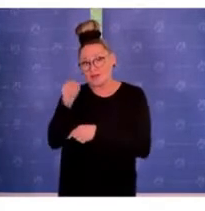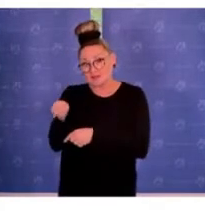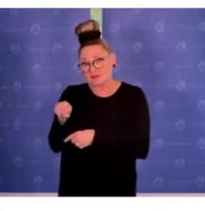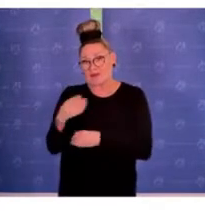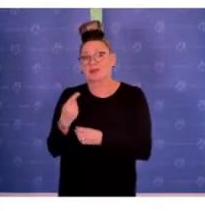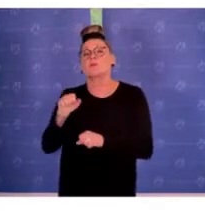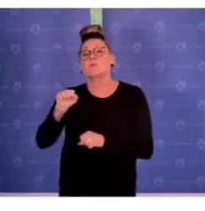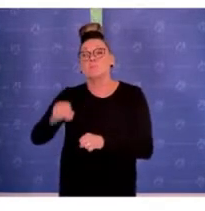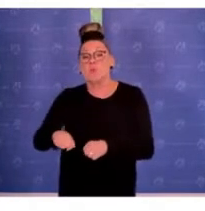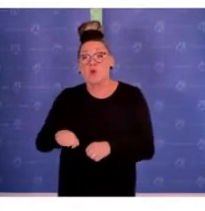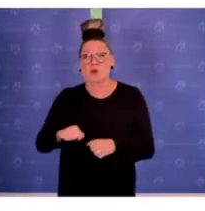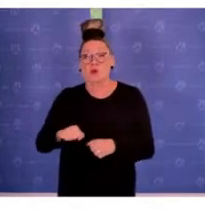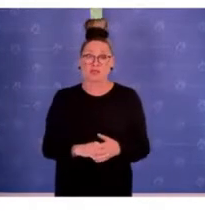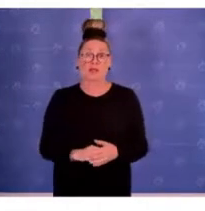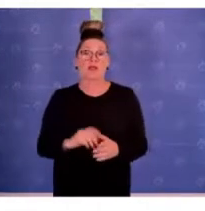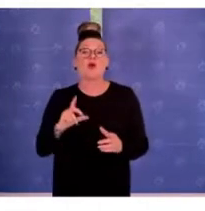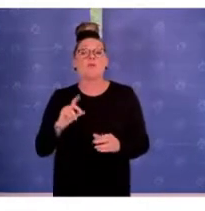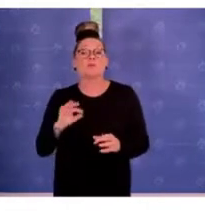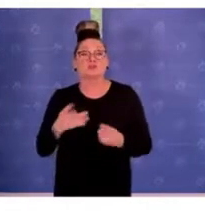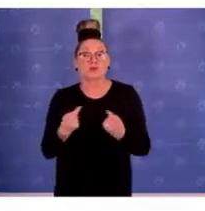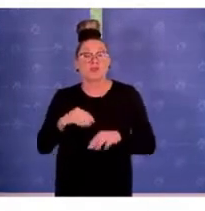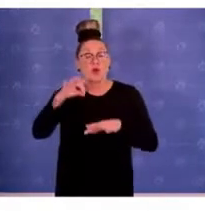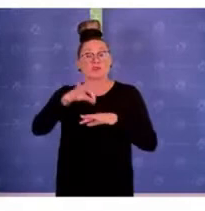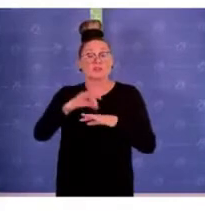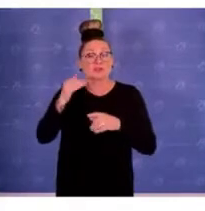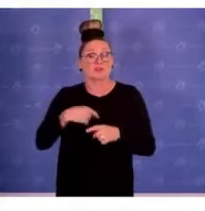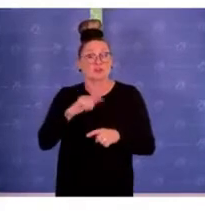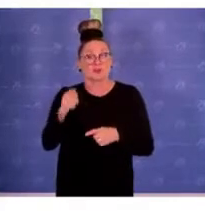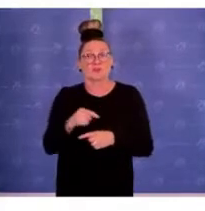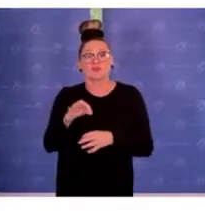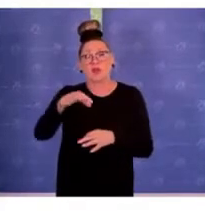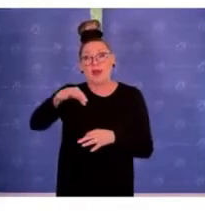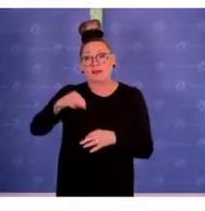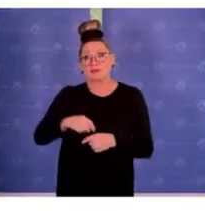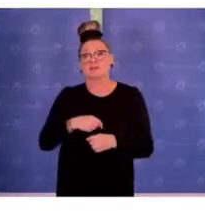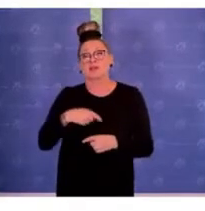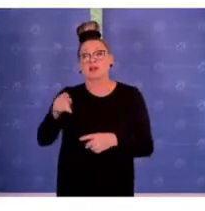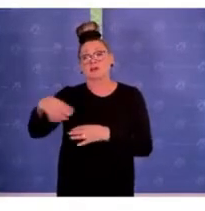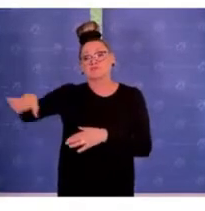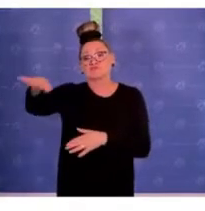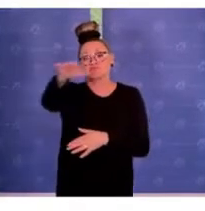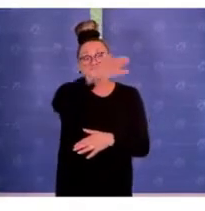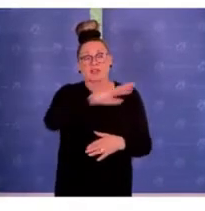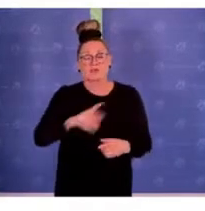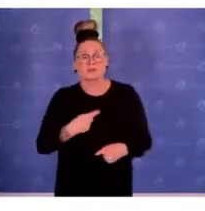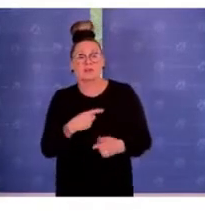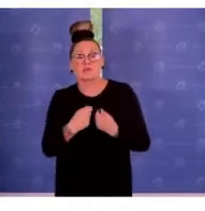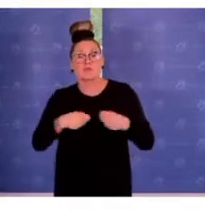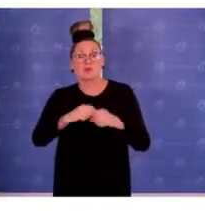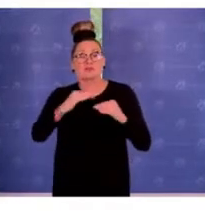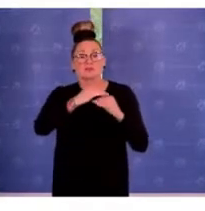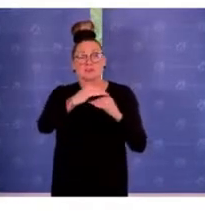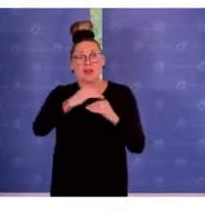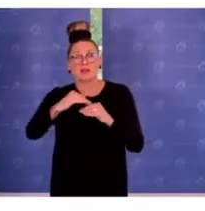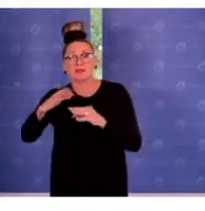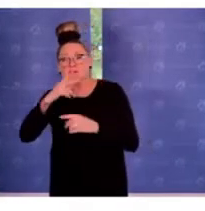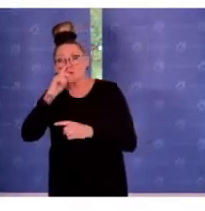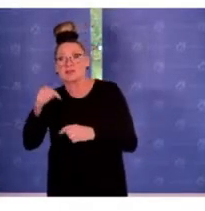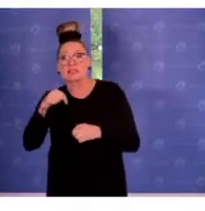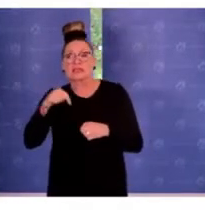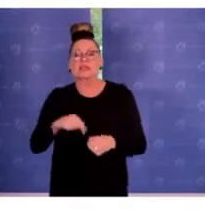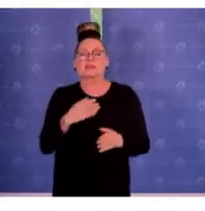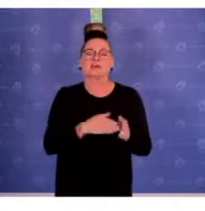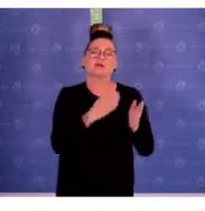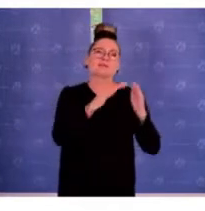möglich. Das zielt auch auf die Sensibilisierung der einzelnen Abschnitte, in anderen Bundesländern würde man das wahrscheinlich Polizeirevier oder so ähnlich